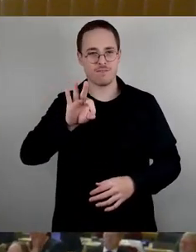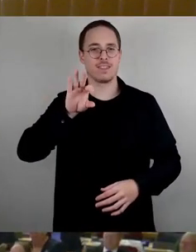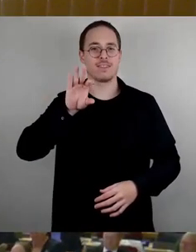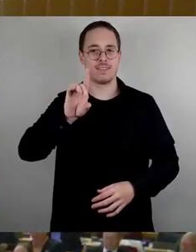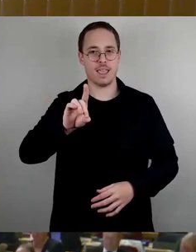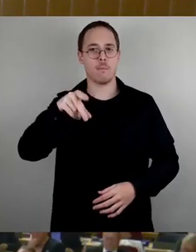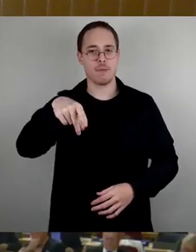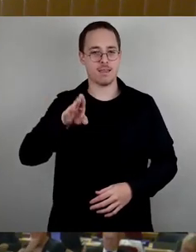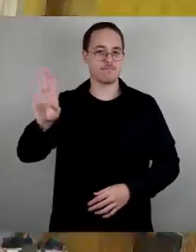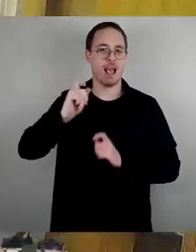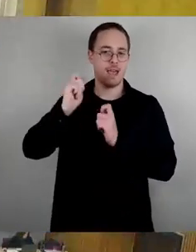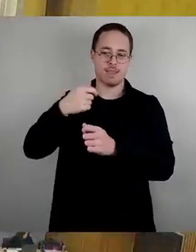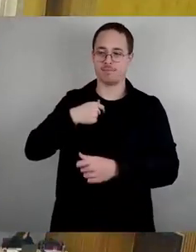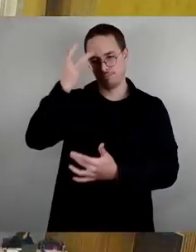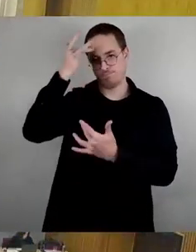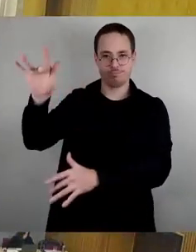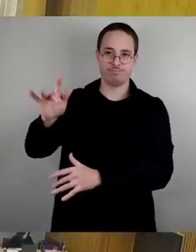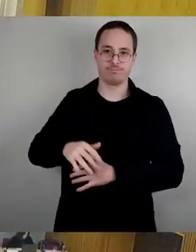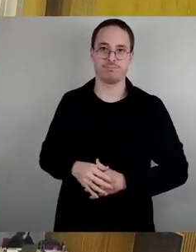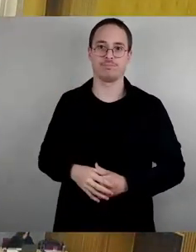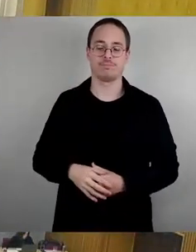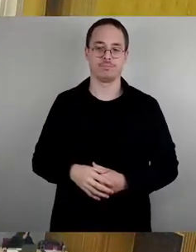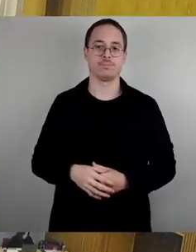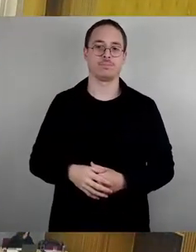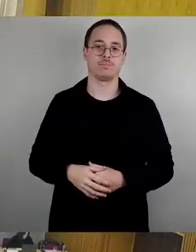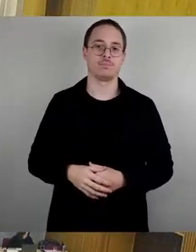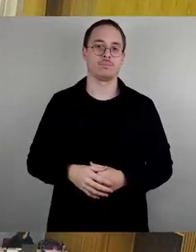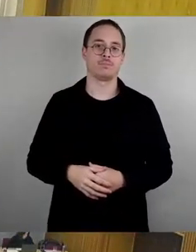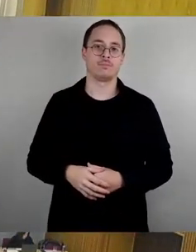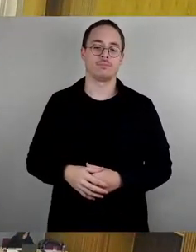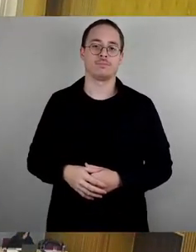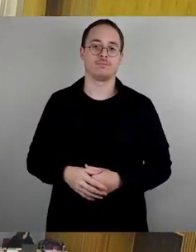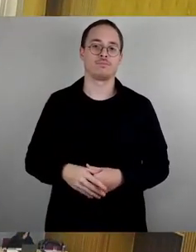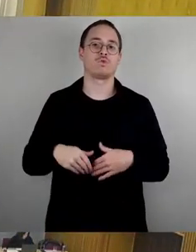Dann machen wir weiter. Thomas Löser, Bündnis 90 Die Grünen.